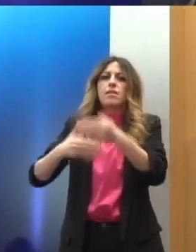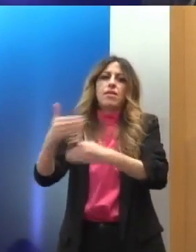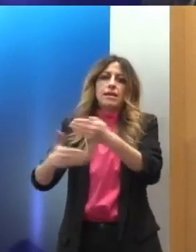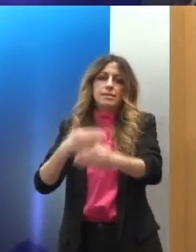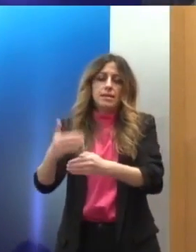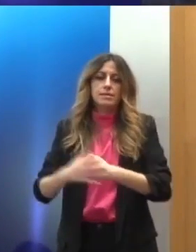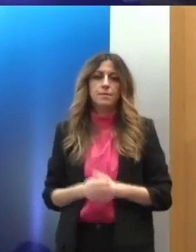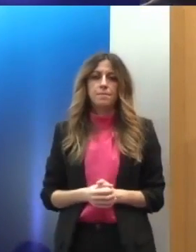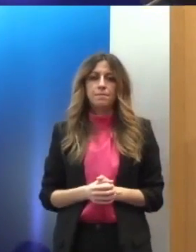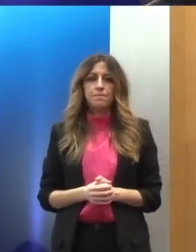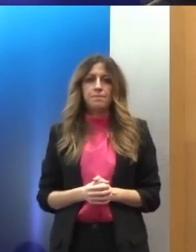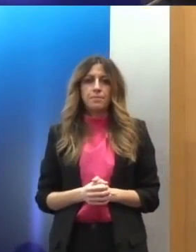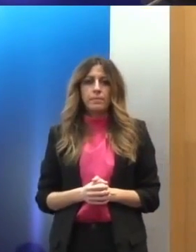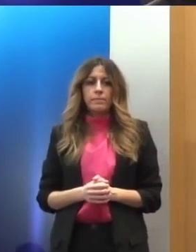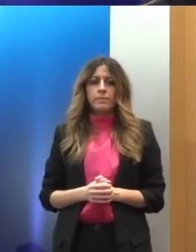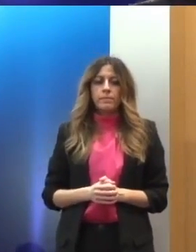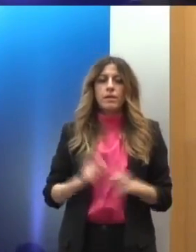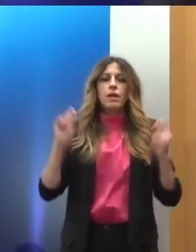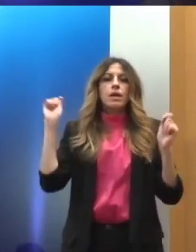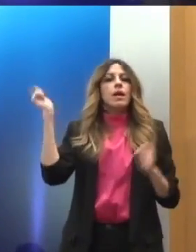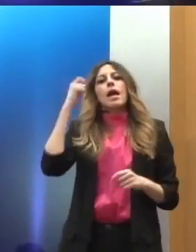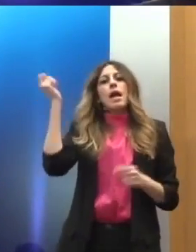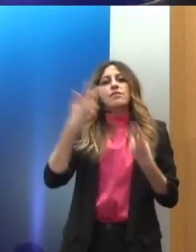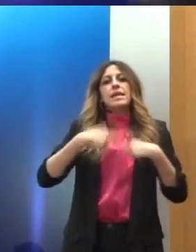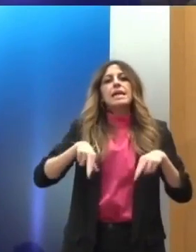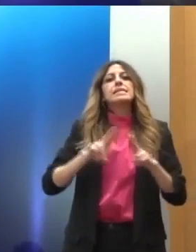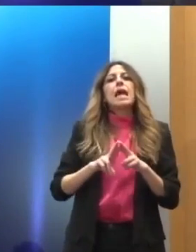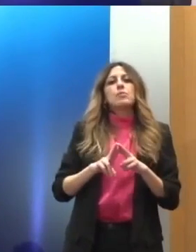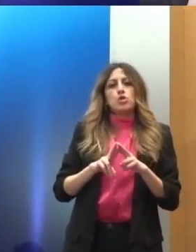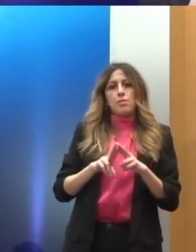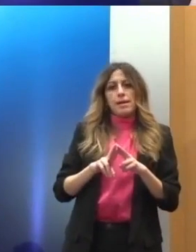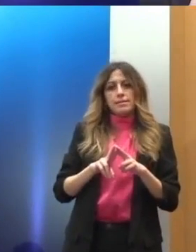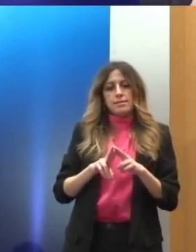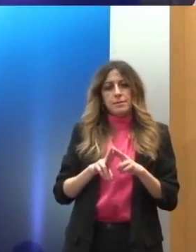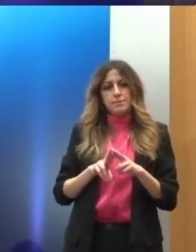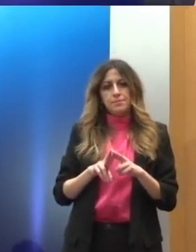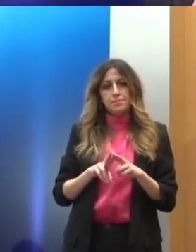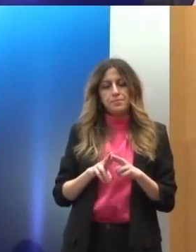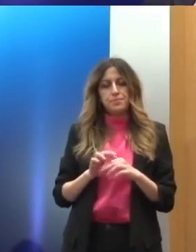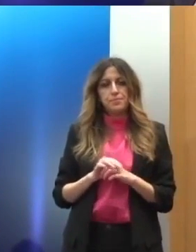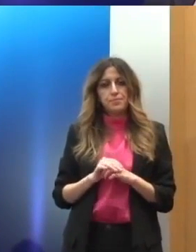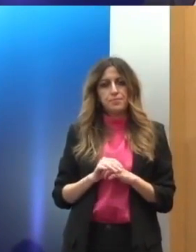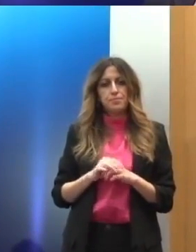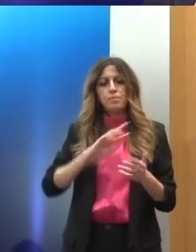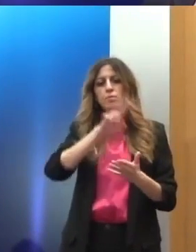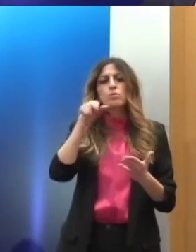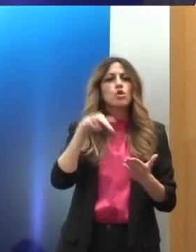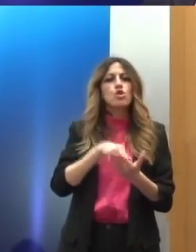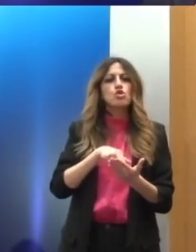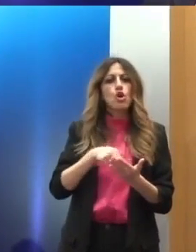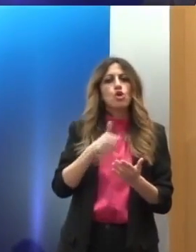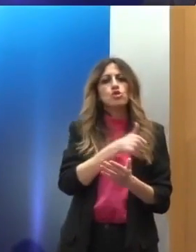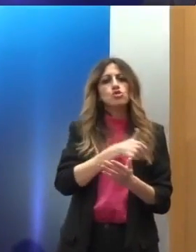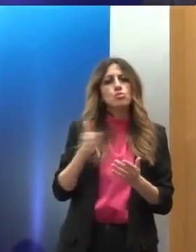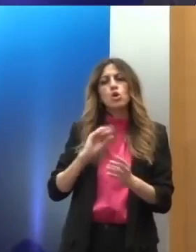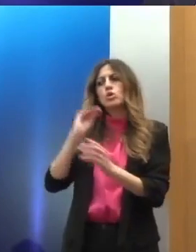Η παρουσία πάντως των Εθνικών Επιτροπών δεν φτάνει μόνο, δεν αρκείται μόνο στην συμμετοχή